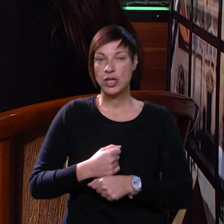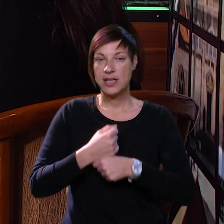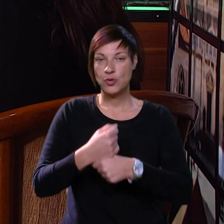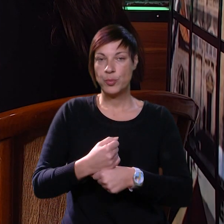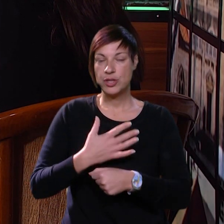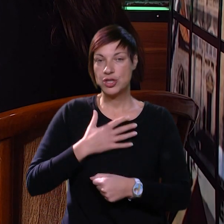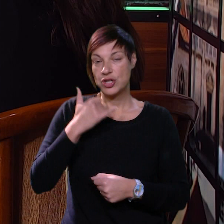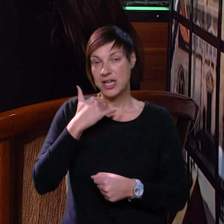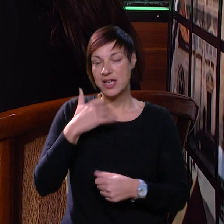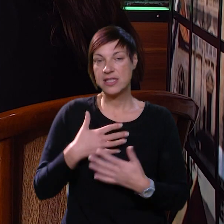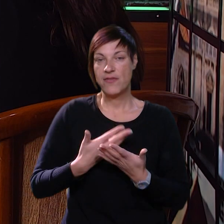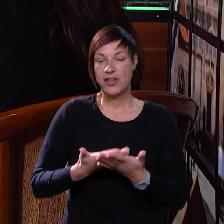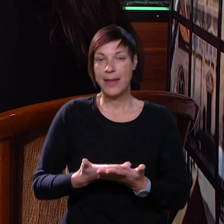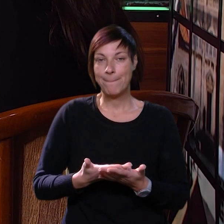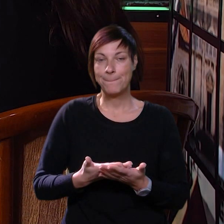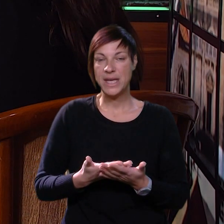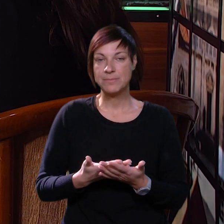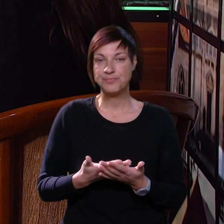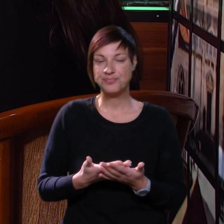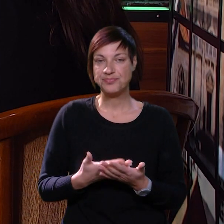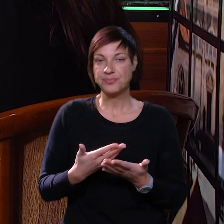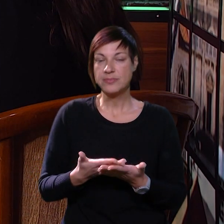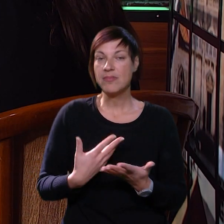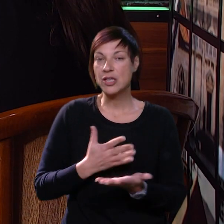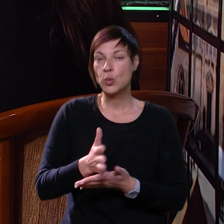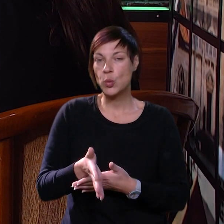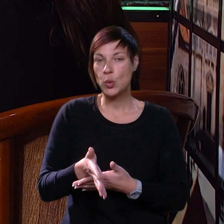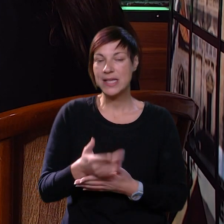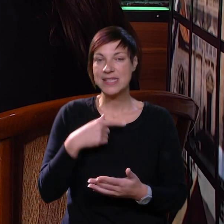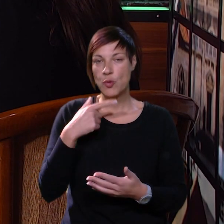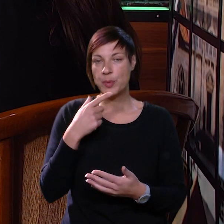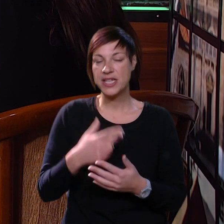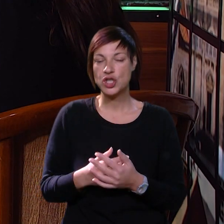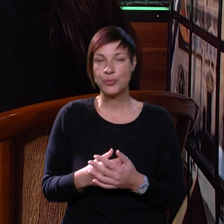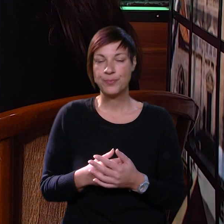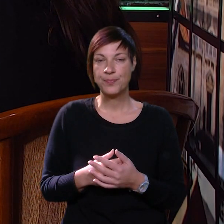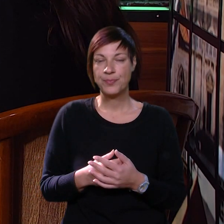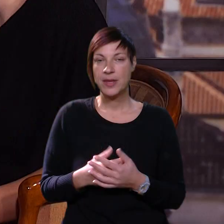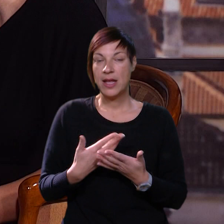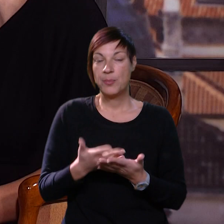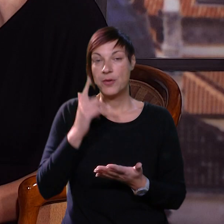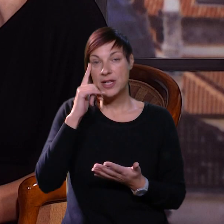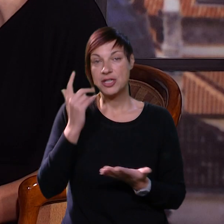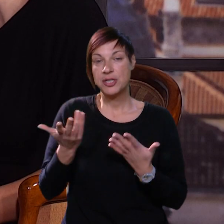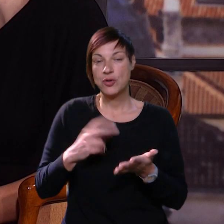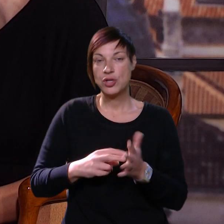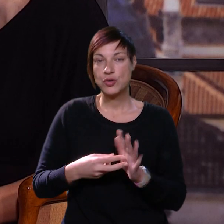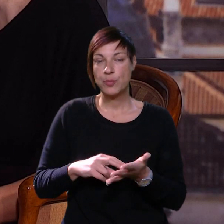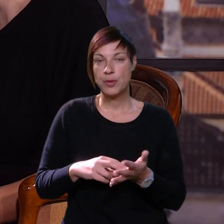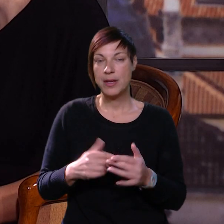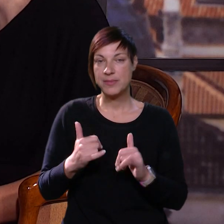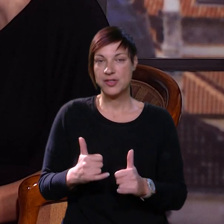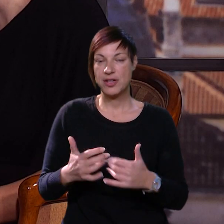dodatnu podršku, onda zove nas i onda mi tu ulazimo u priču. Po vašem mišljenju, poisto